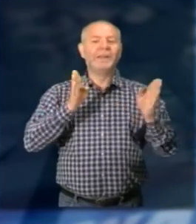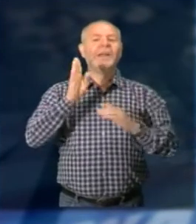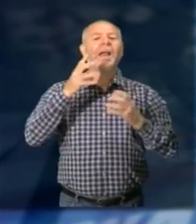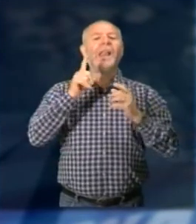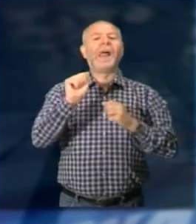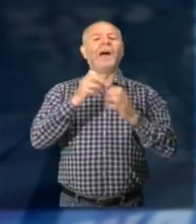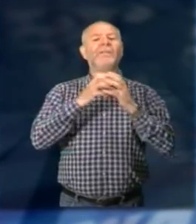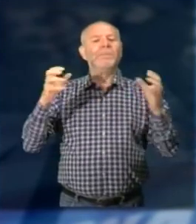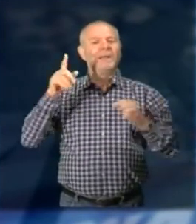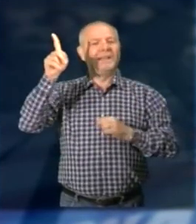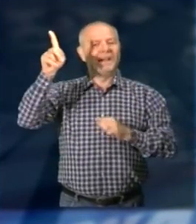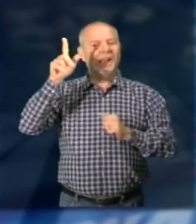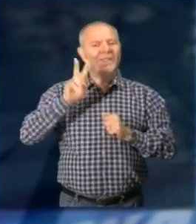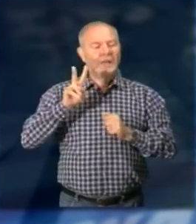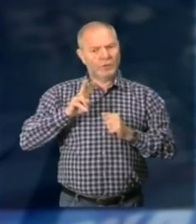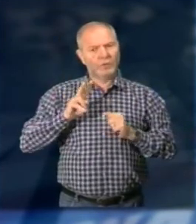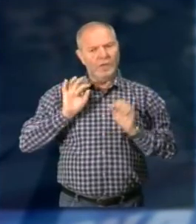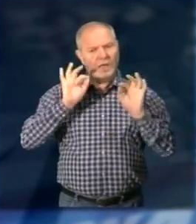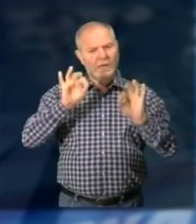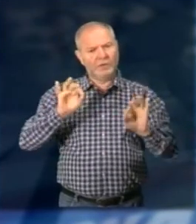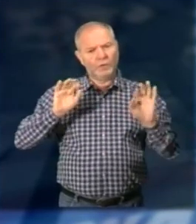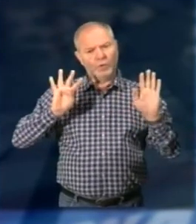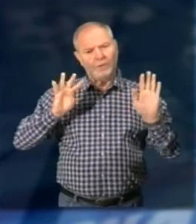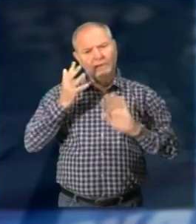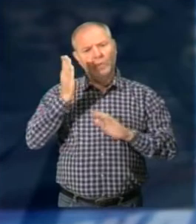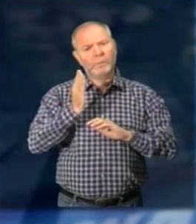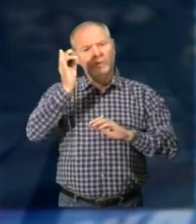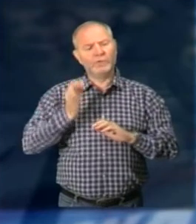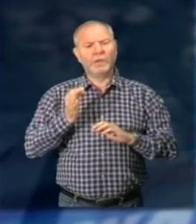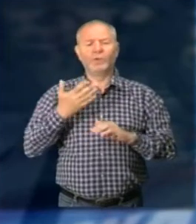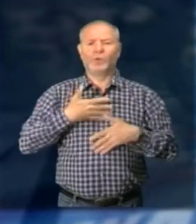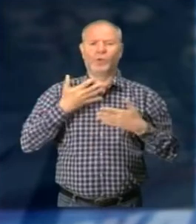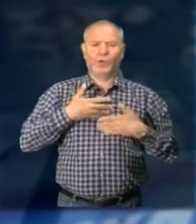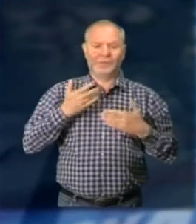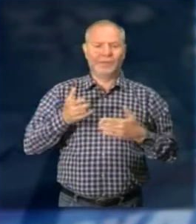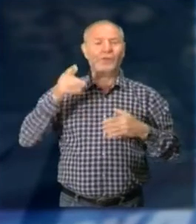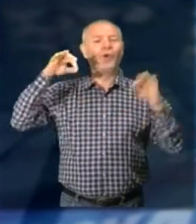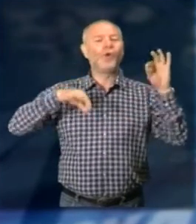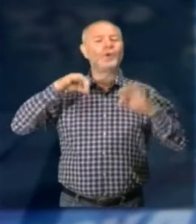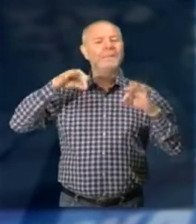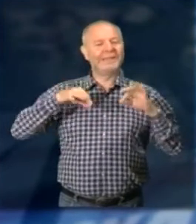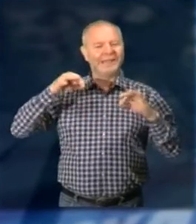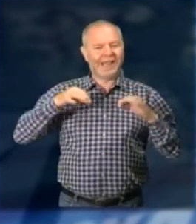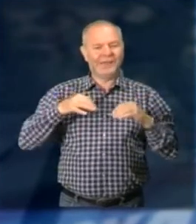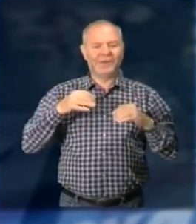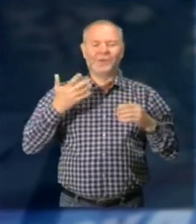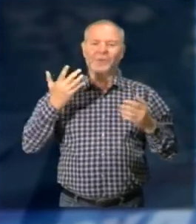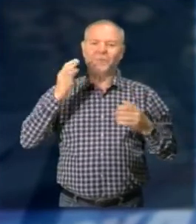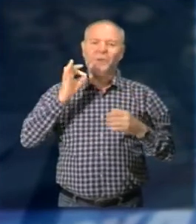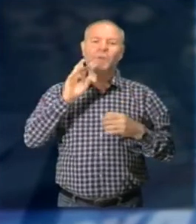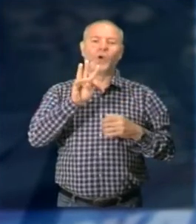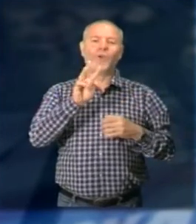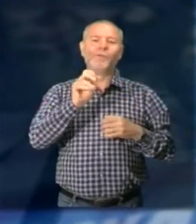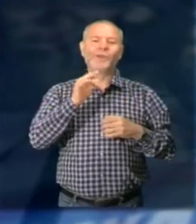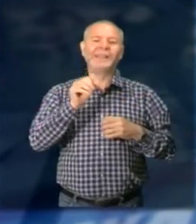Dossola Ha raggiunto il 95% e il gradimento del pubblico per la commedia di Woody Allen Che ha portato in scena un girotondo amoroso in cui